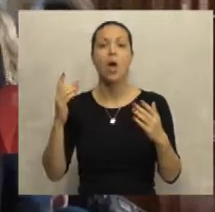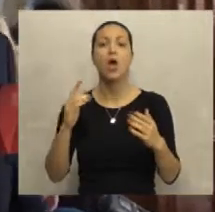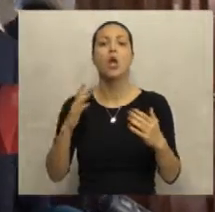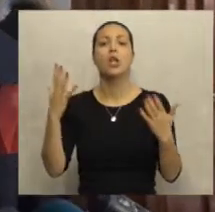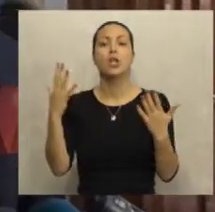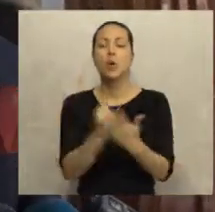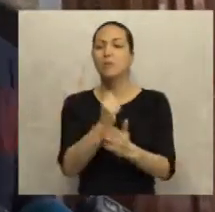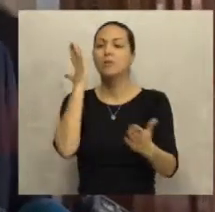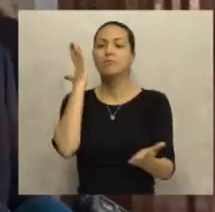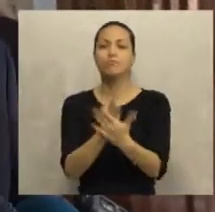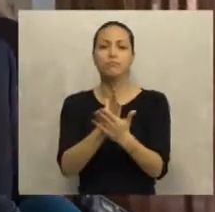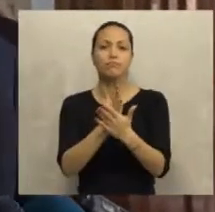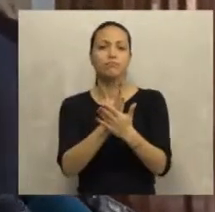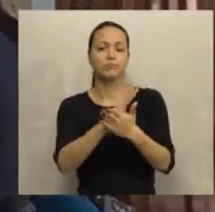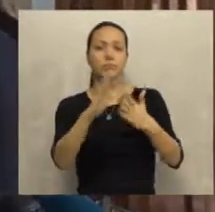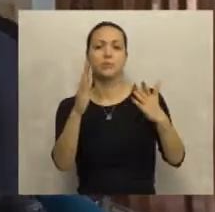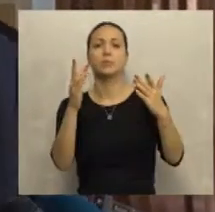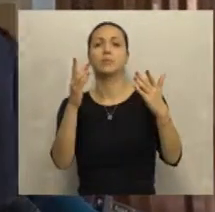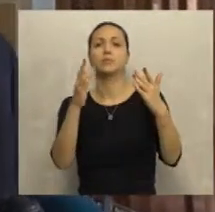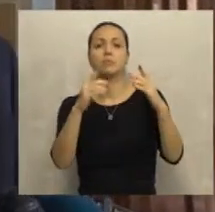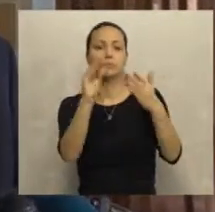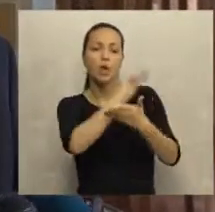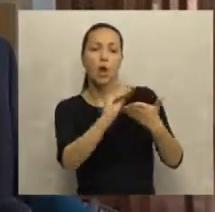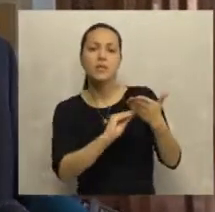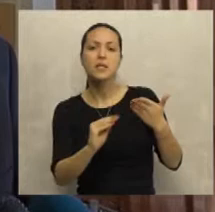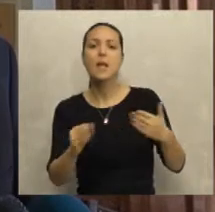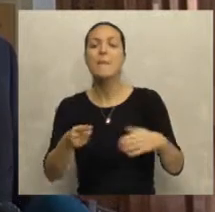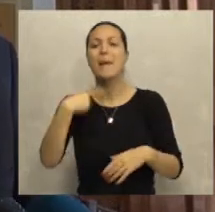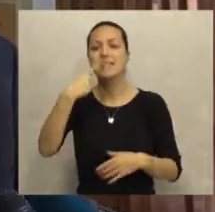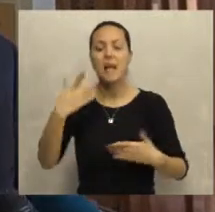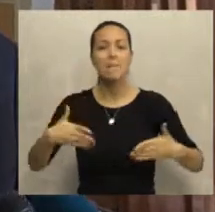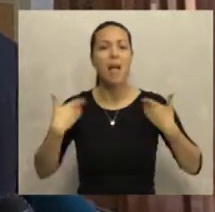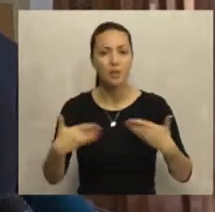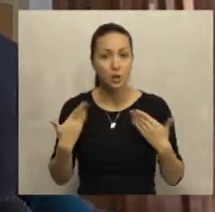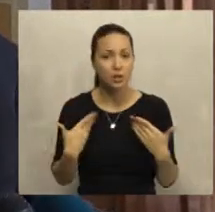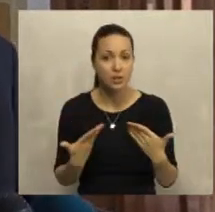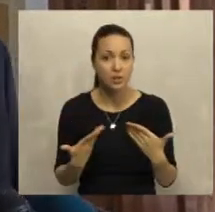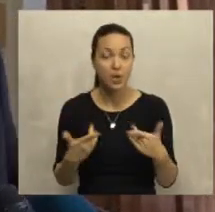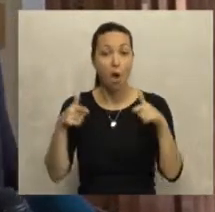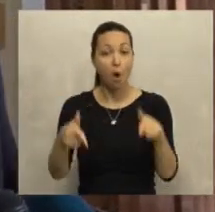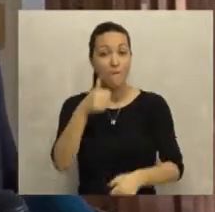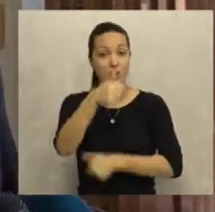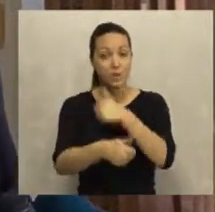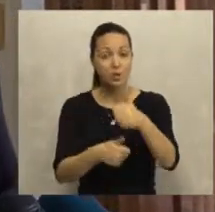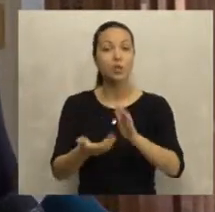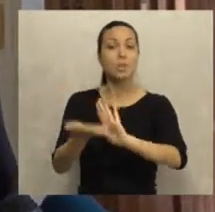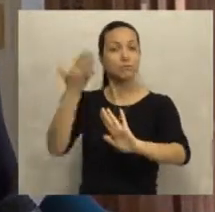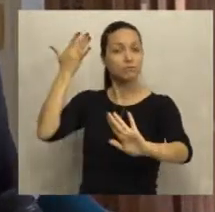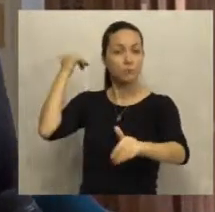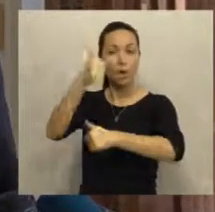omah dobijete gotov koncept vezan za jednog pesnika mladosti, što znači da